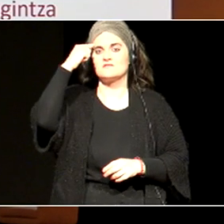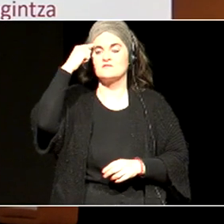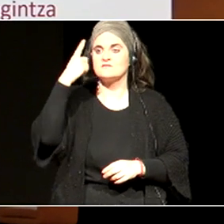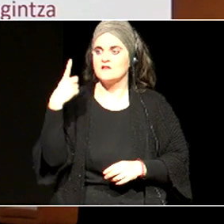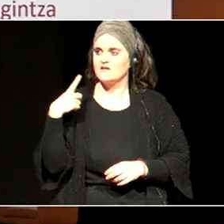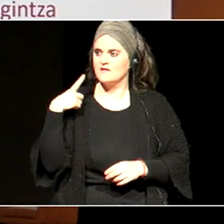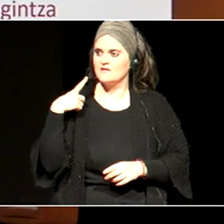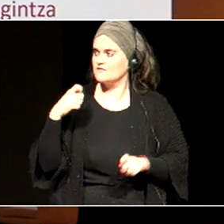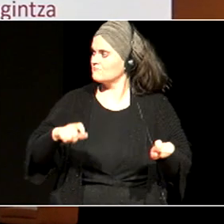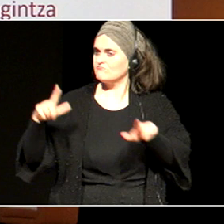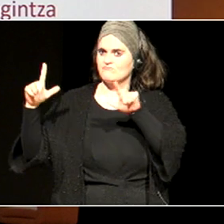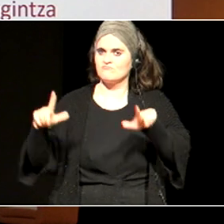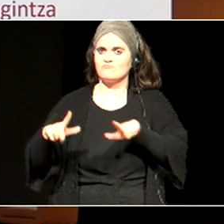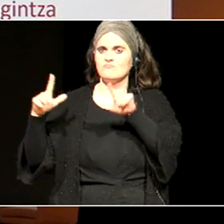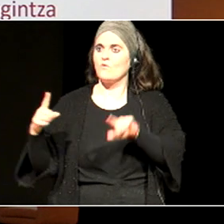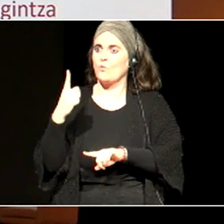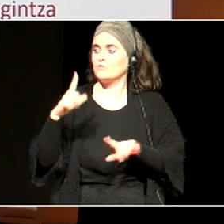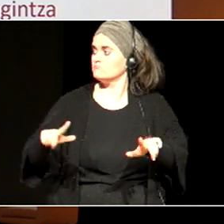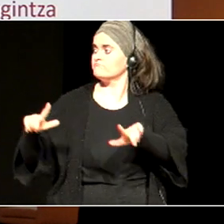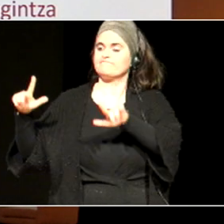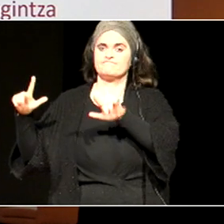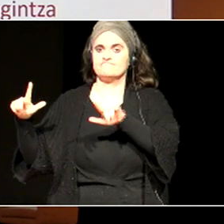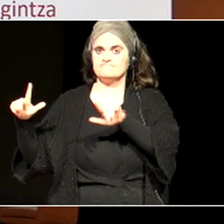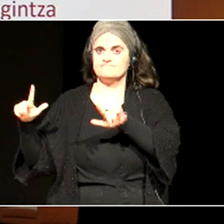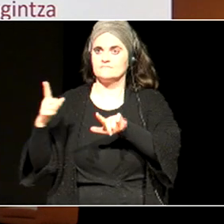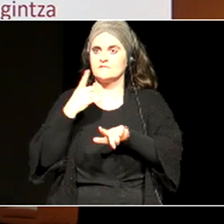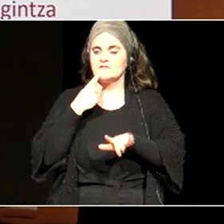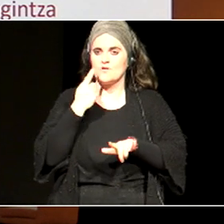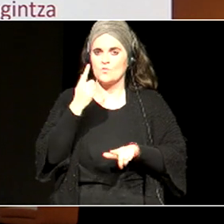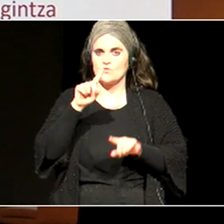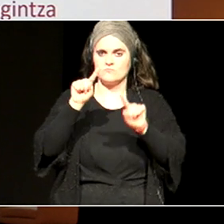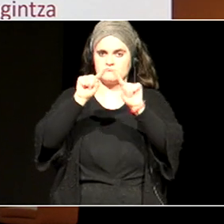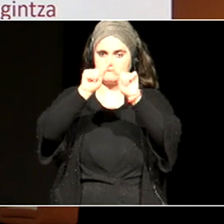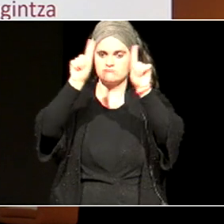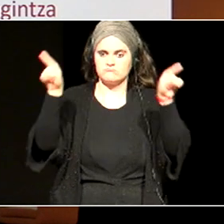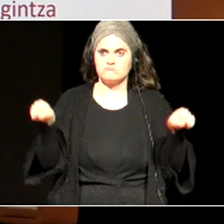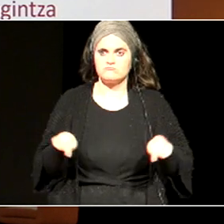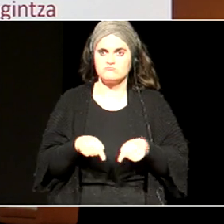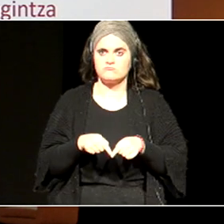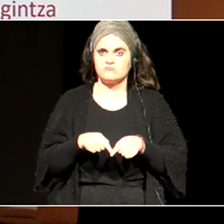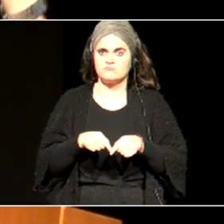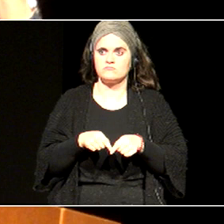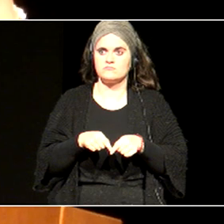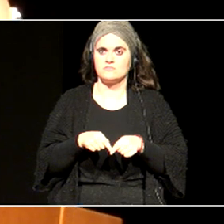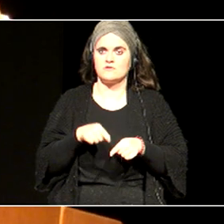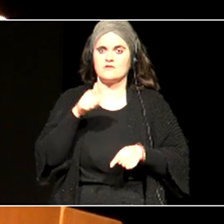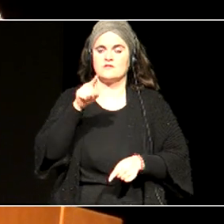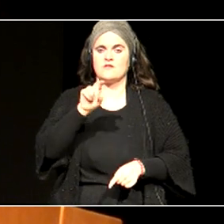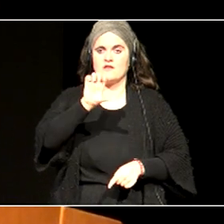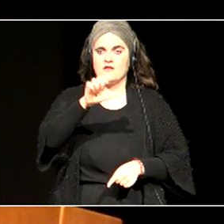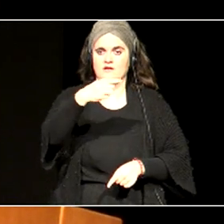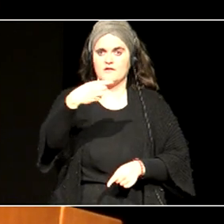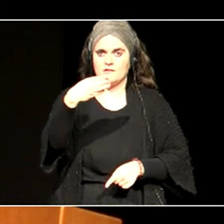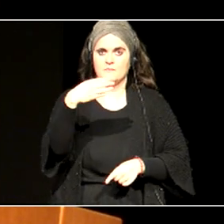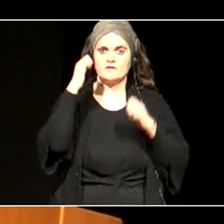eskaini genuen, diapositibetatoko bat izan zen, zirkunferentziaz beteriko bat, non ez, EGBA ikasi